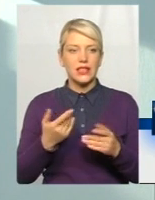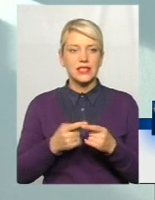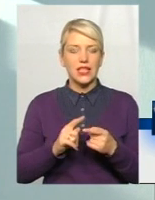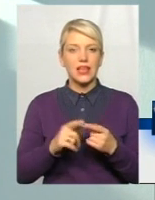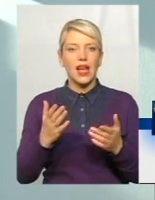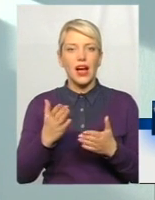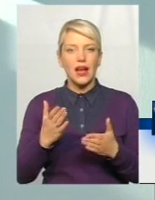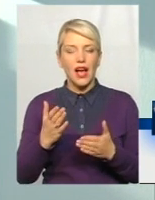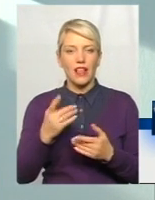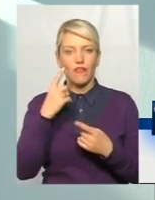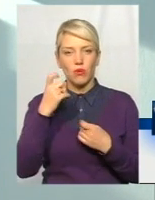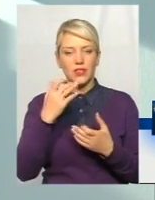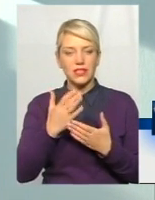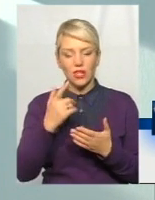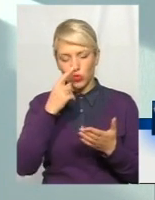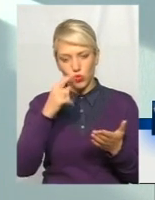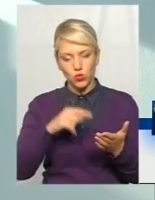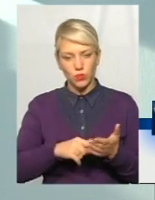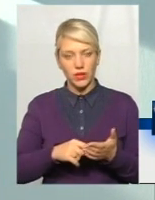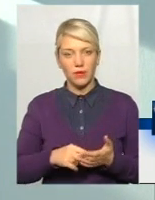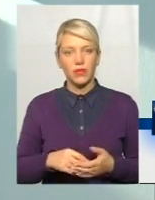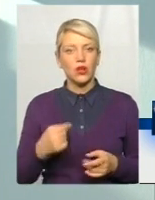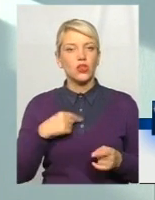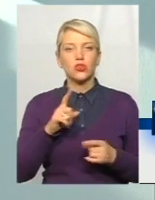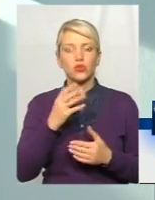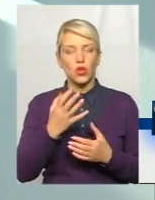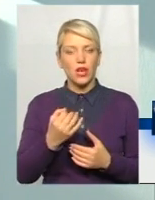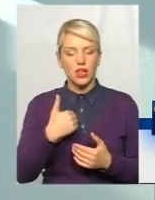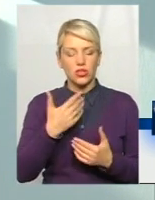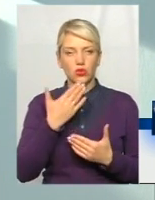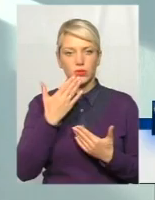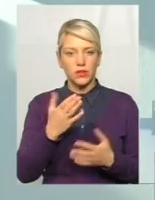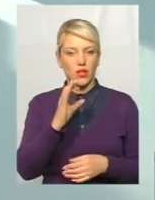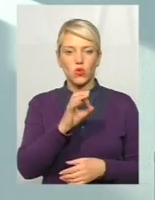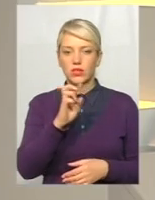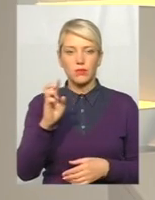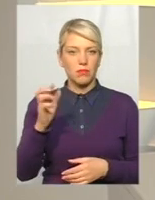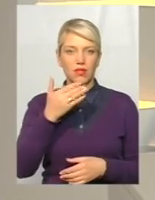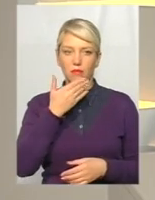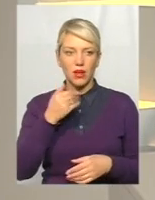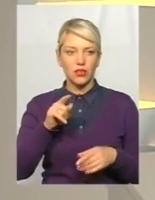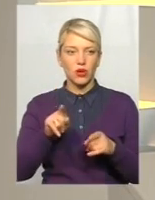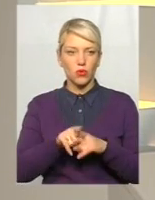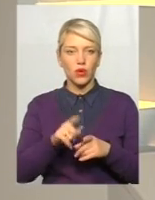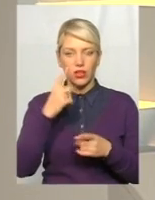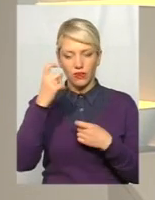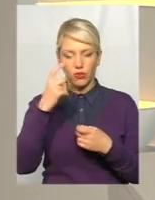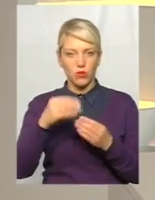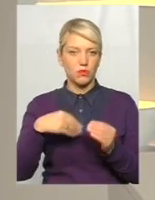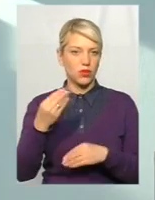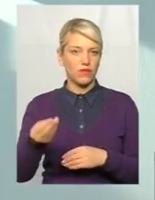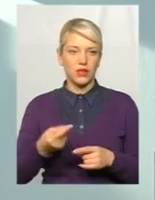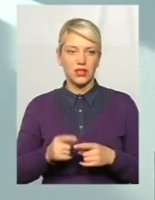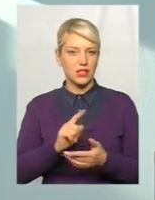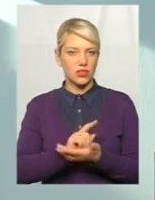інформація не є доступною. Чого я її веду? Тобто ОСББ, в принципі, не має цю інформацію подавати, воно не зобов'язане? Якщо воно не